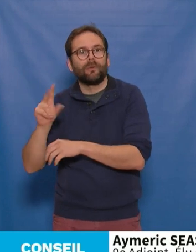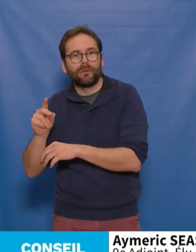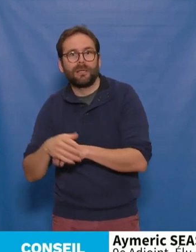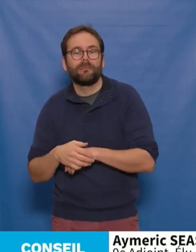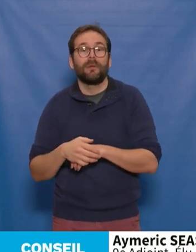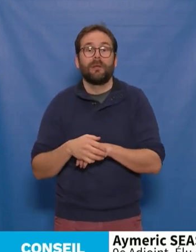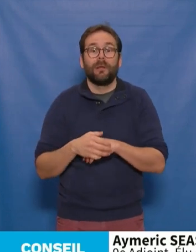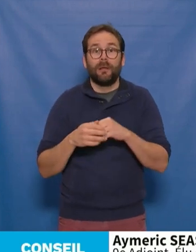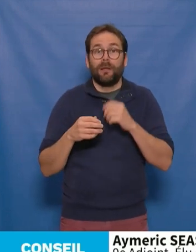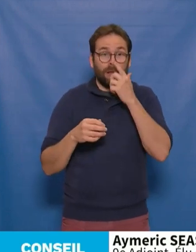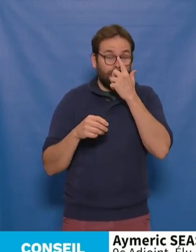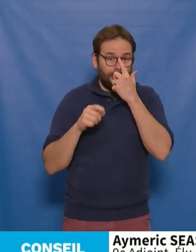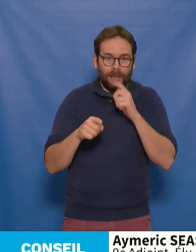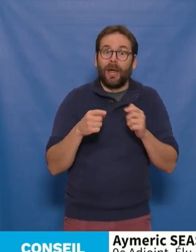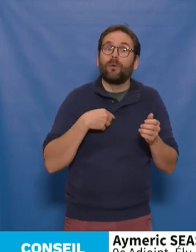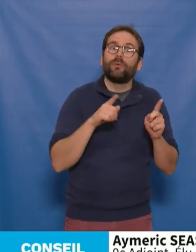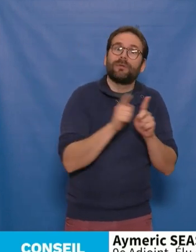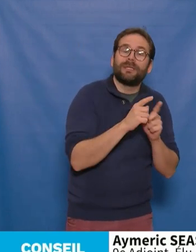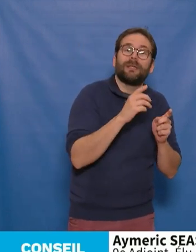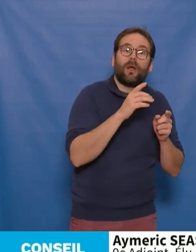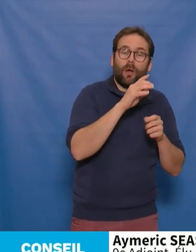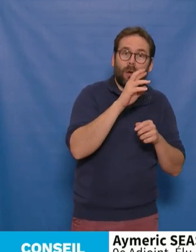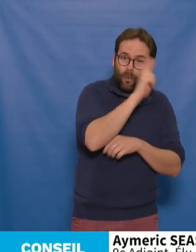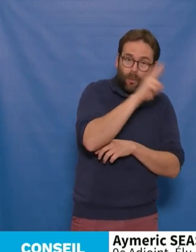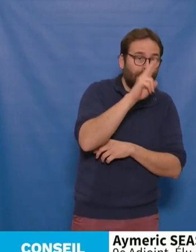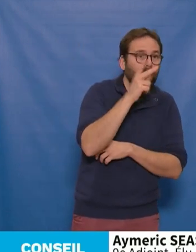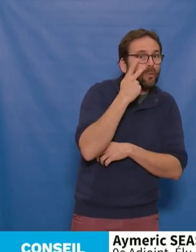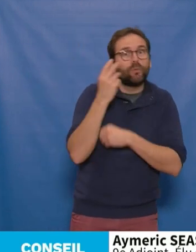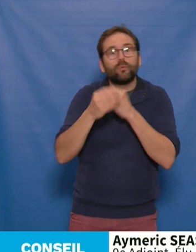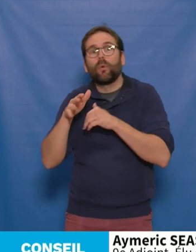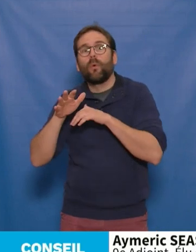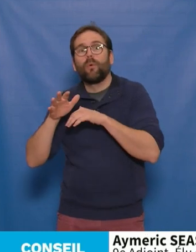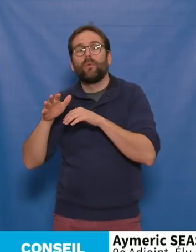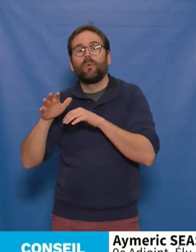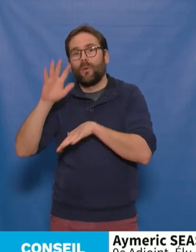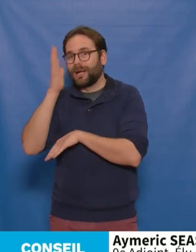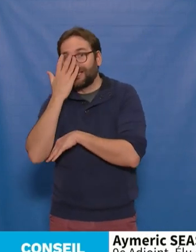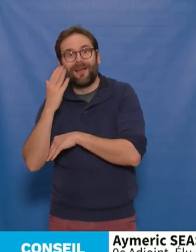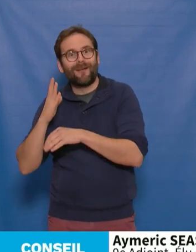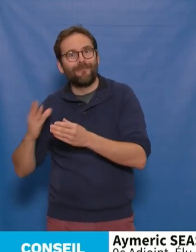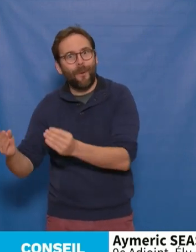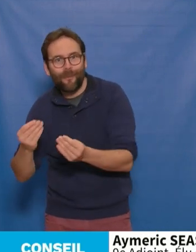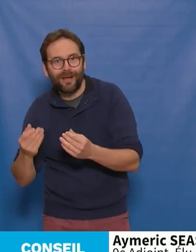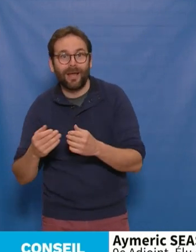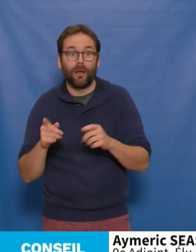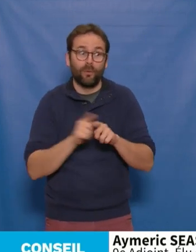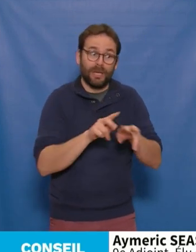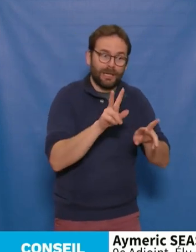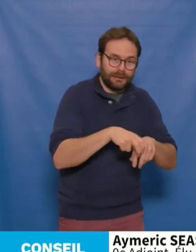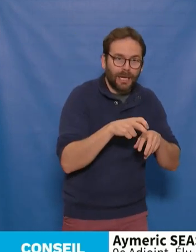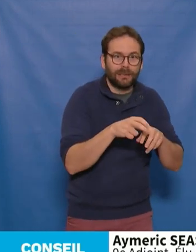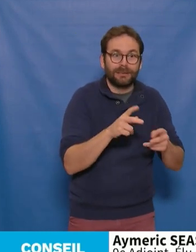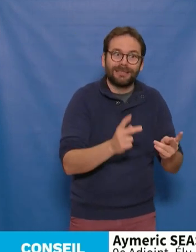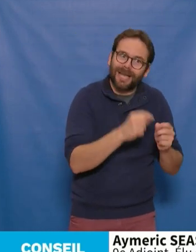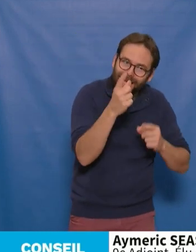Royal Deluxe comme avec notre carnaval populaire. Elle permet de cultiver notre jardin et de s'émouvoir de ce que la